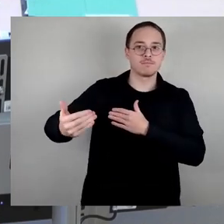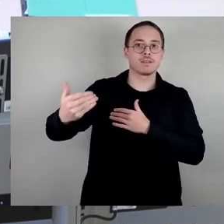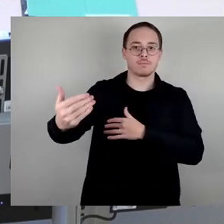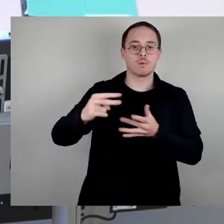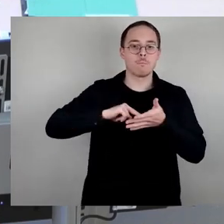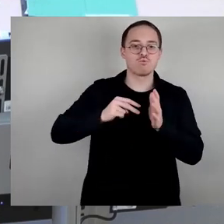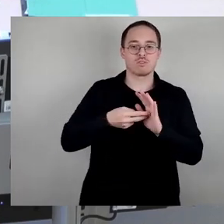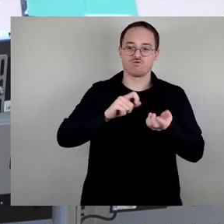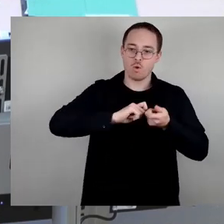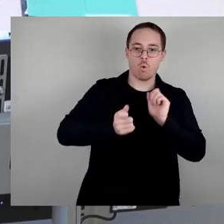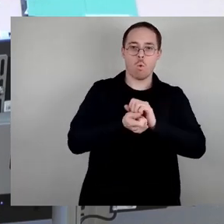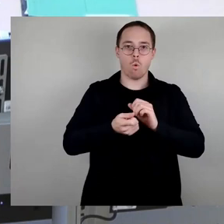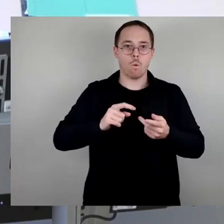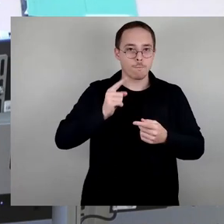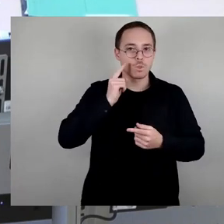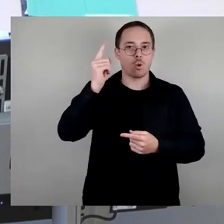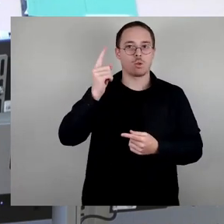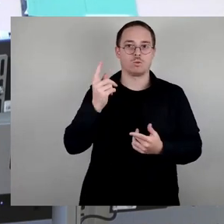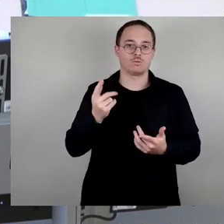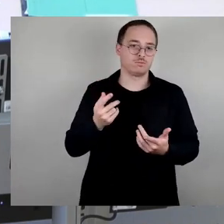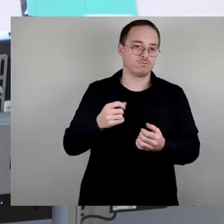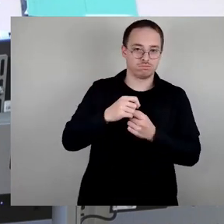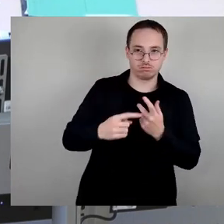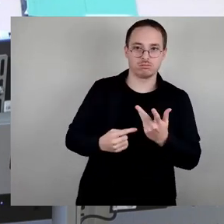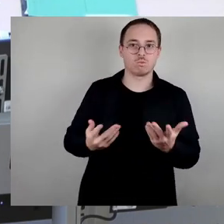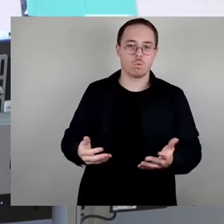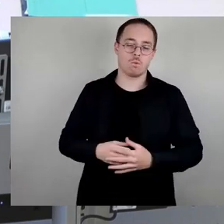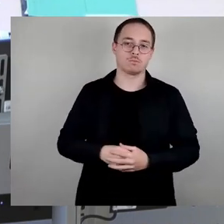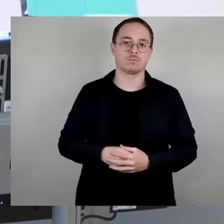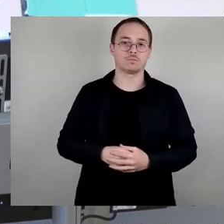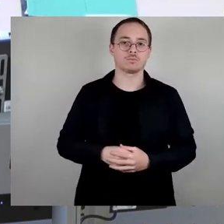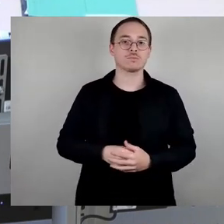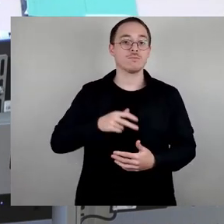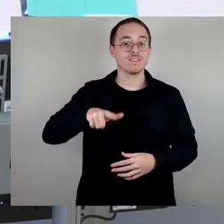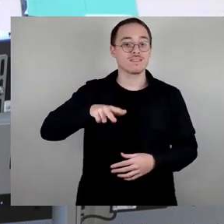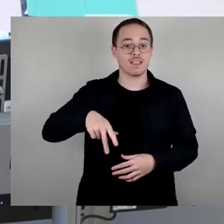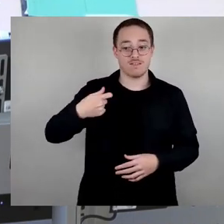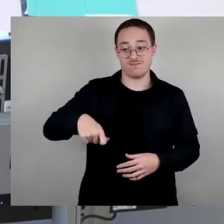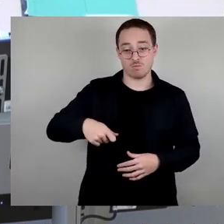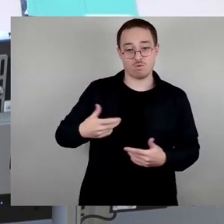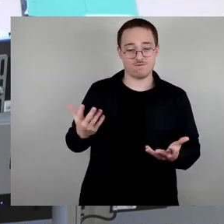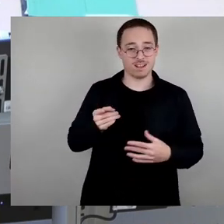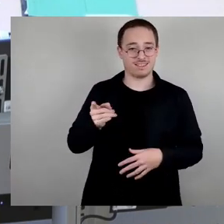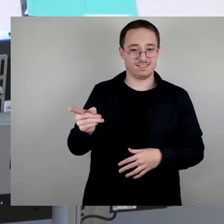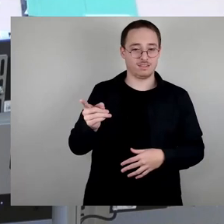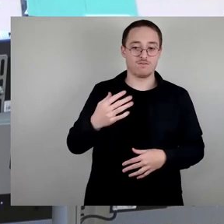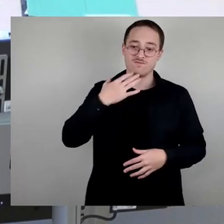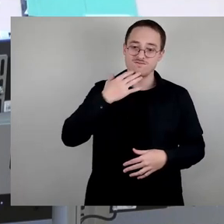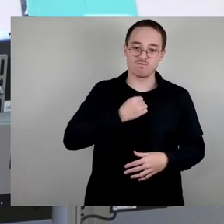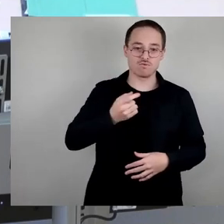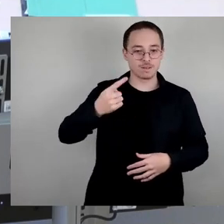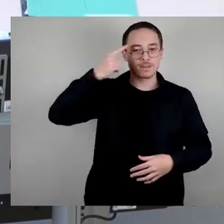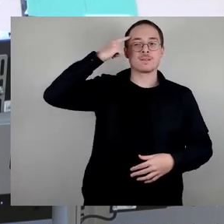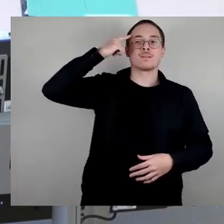Am 13. Februar wird der Opfer der Bombardierung infolge des von Deutschland begangenen Zweiten Weltkriegs und der Millionen Toten der nationalsozialistischen